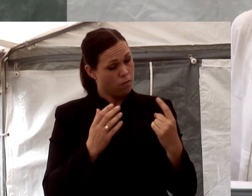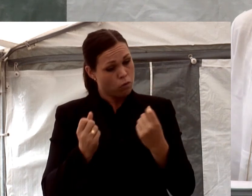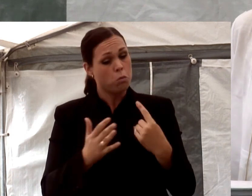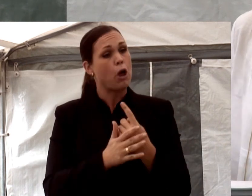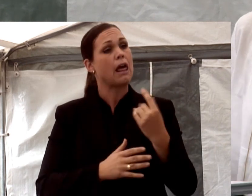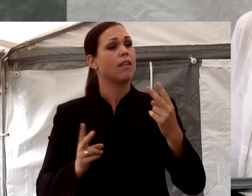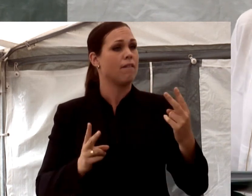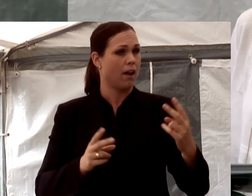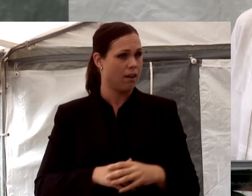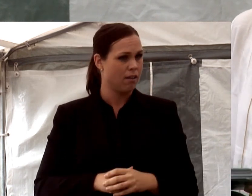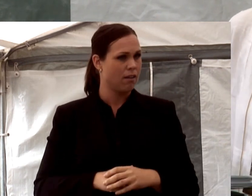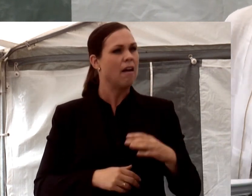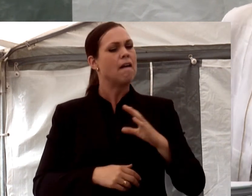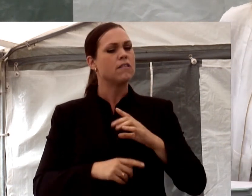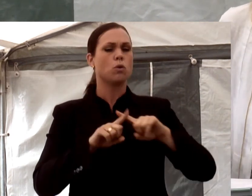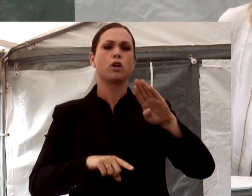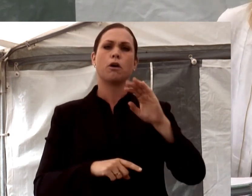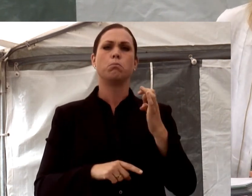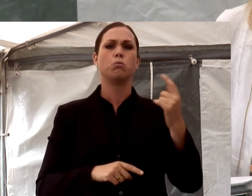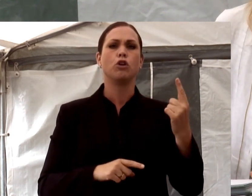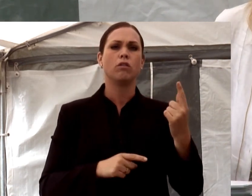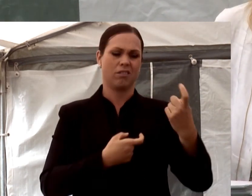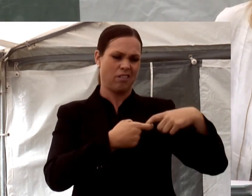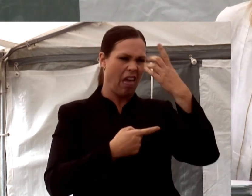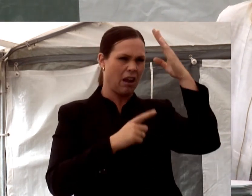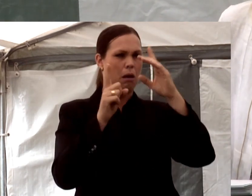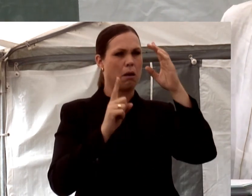Det finns vissa myter om äldre personer i arbetslivet.